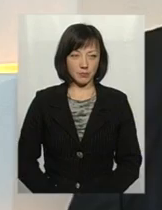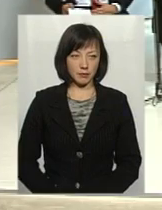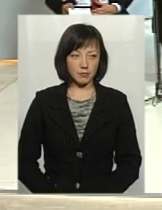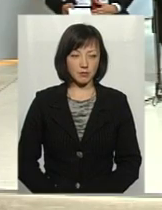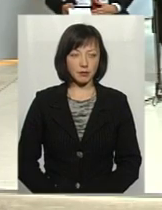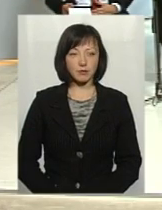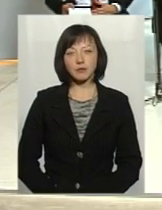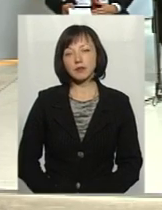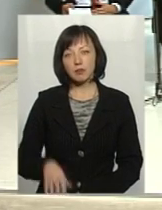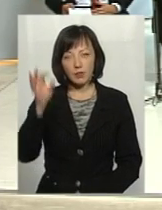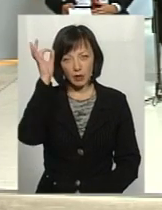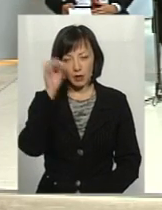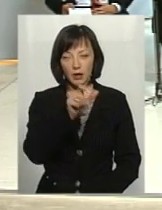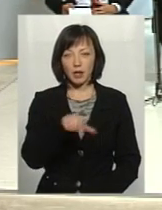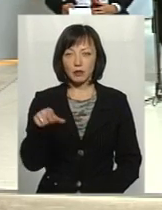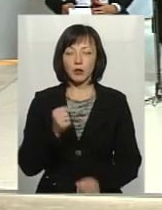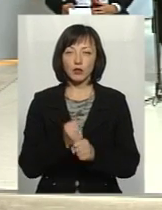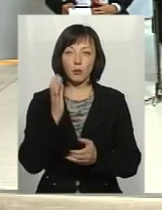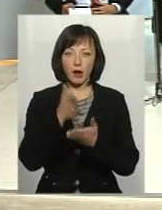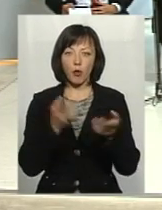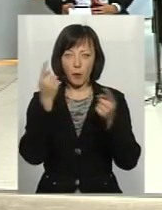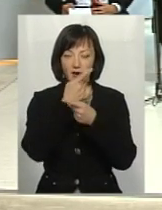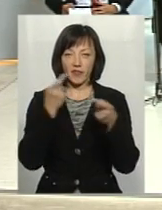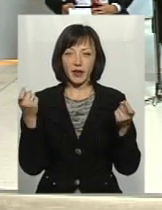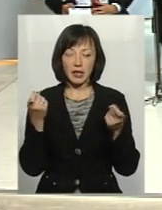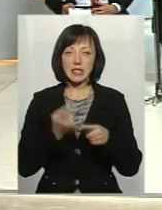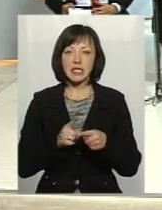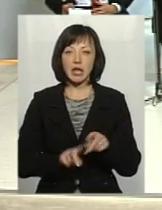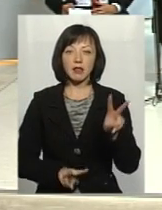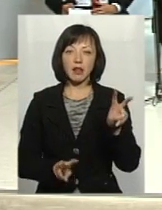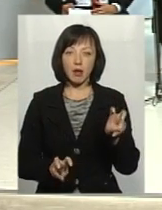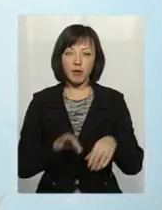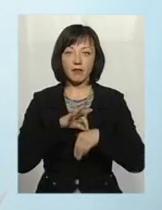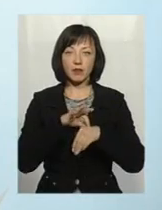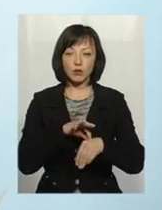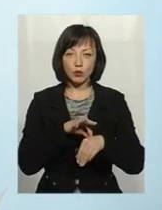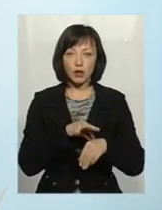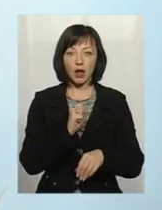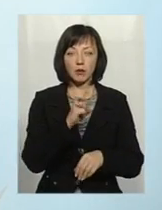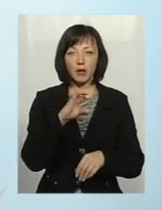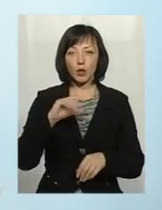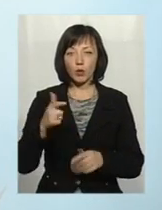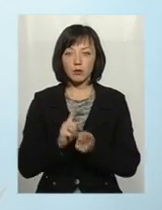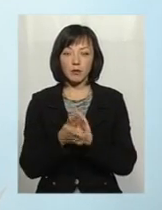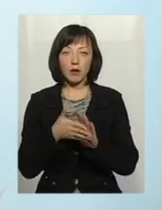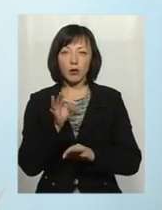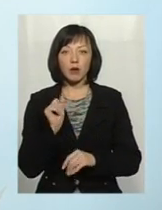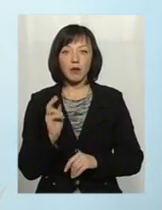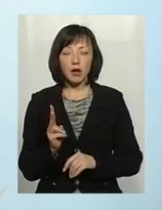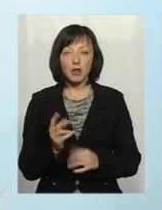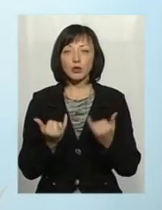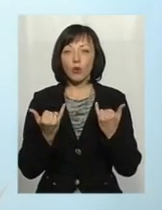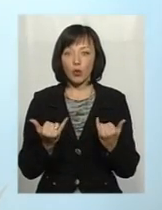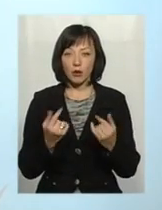Нагадаю, глядачам, ми працюємо в прямому ефірі. Це тема. Я Анна Бендюх, перекладна жастову мову Ольга Рибак.